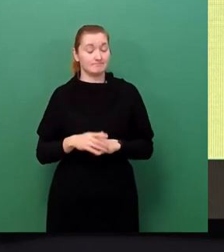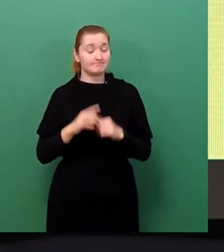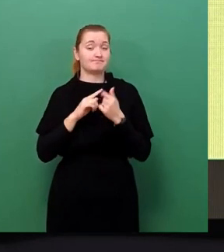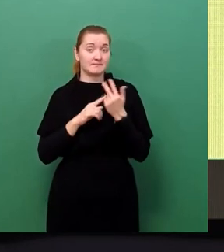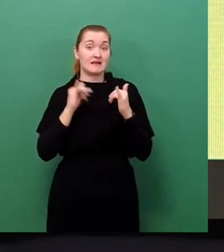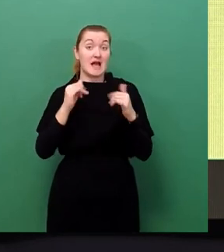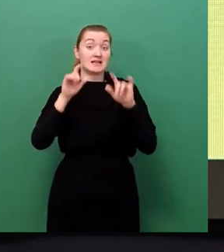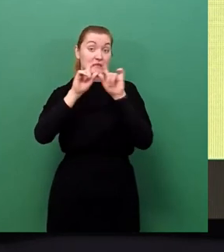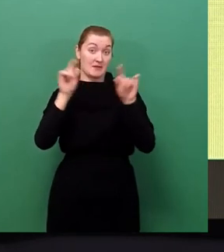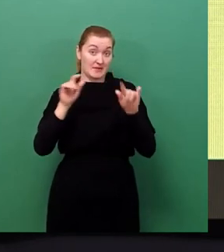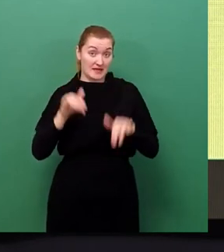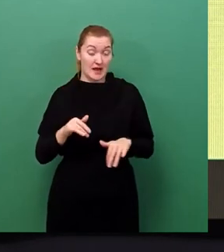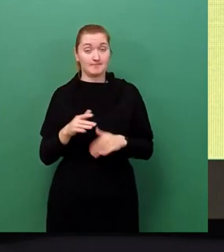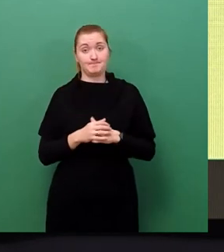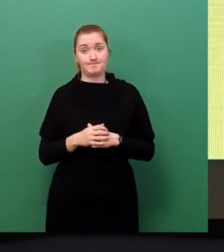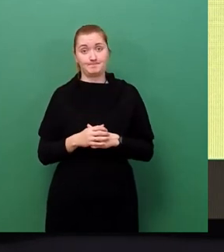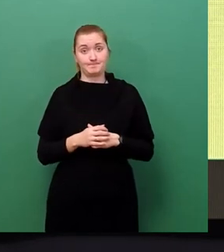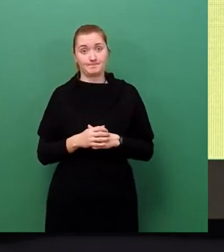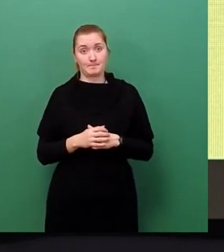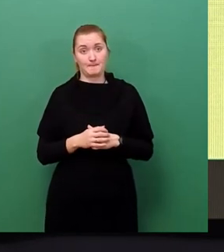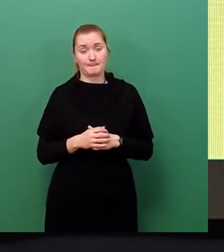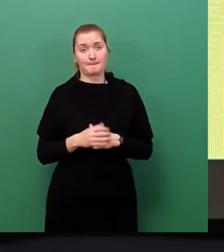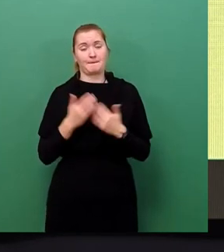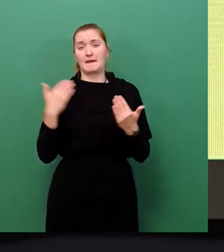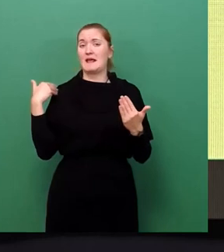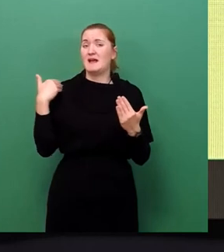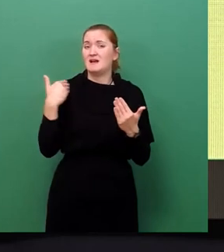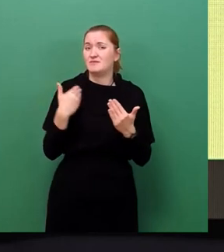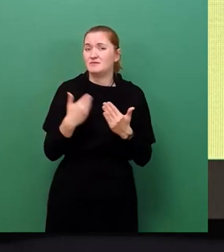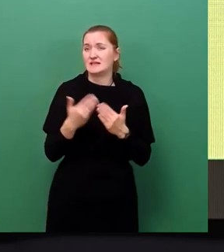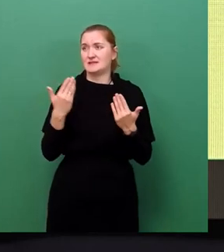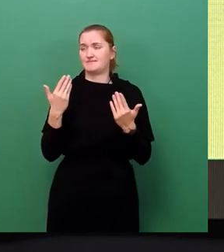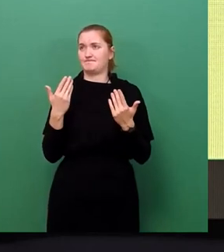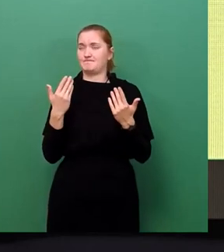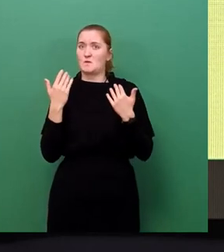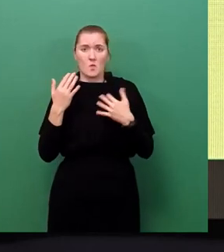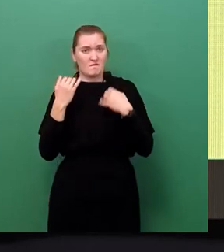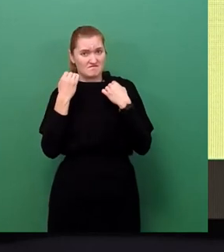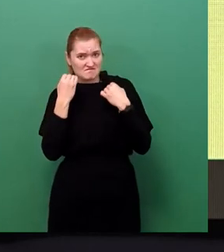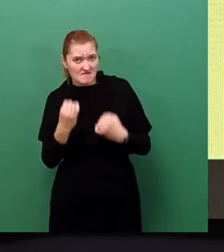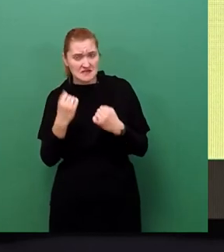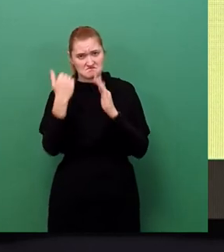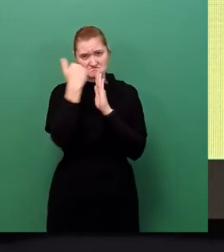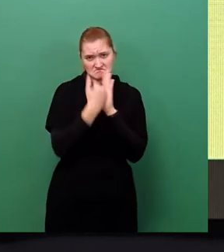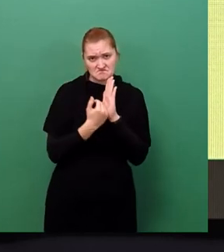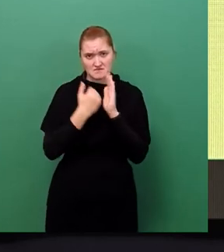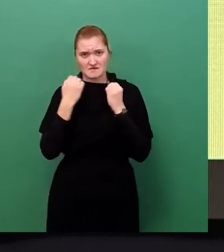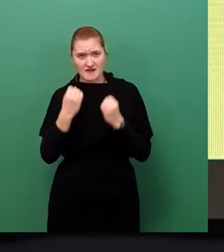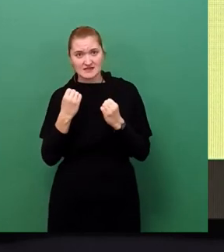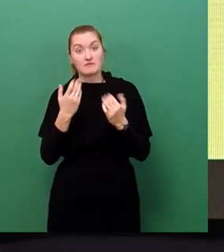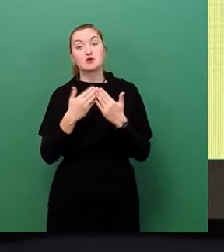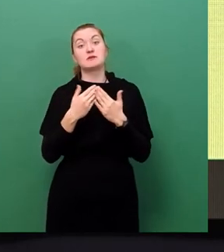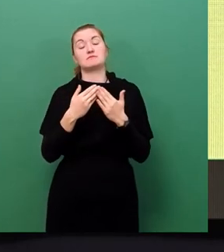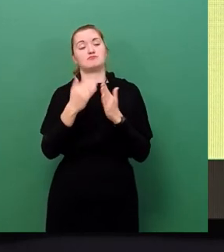auch zum Ende, die bisher gesetzt galten, die man hinterfragen muss. Es gab grundsätzlich die Aussage,